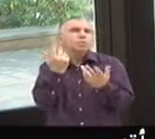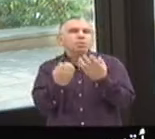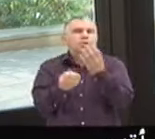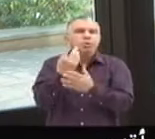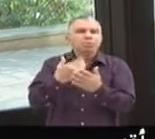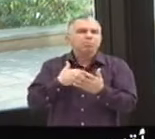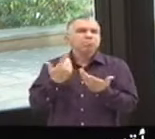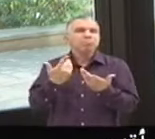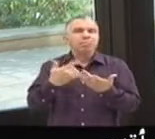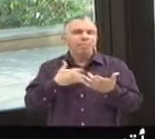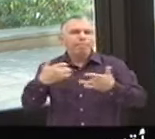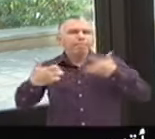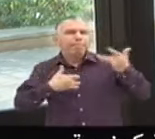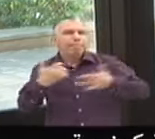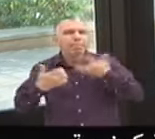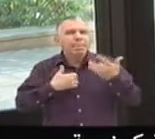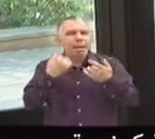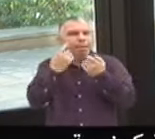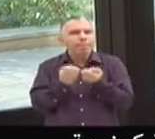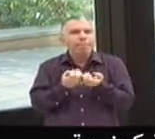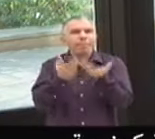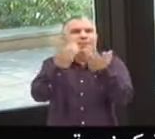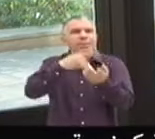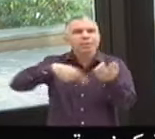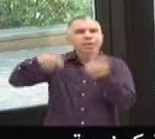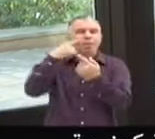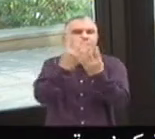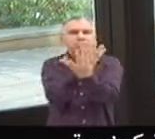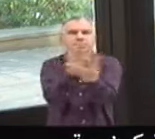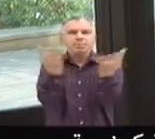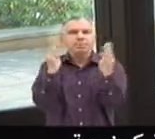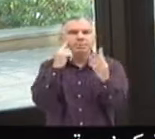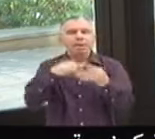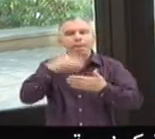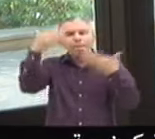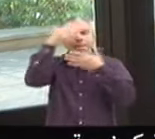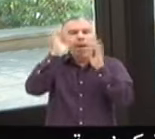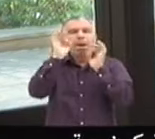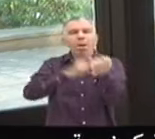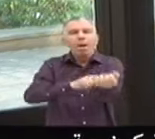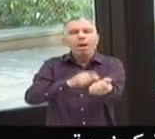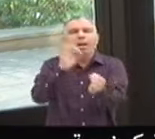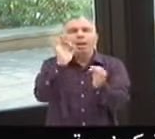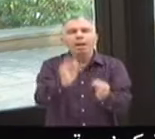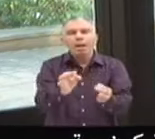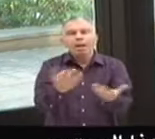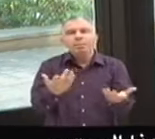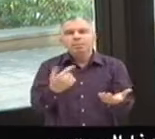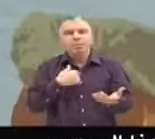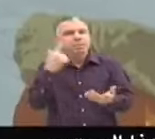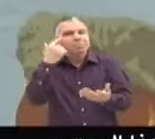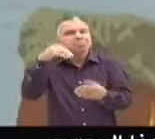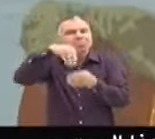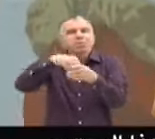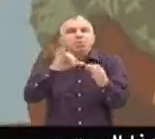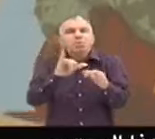peux apporter au sein même, moi, qu'on stigmatise toujours en tant que marocaine. Venant de la banlieue, qu'est-ce que je peux